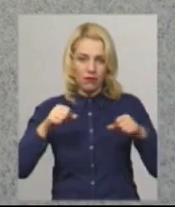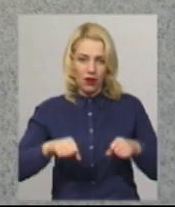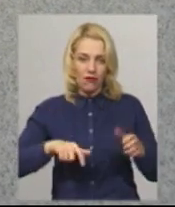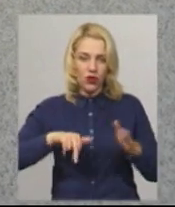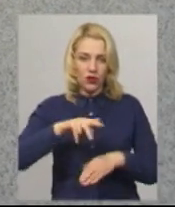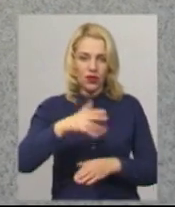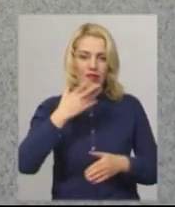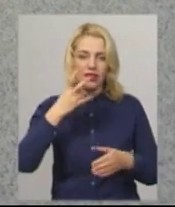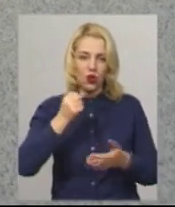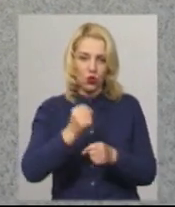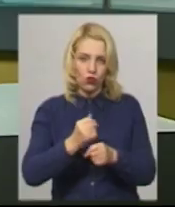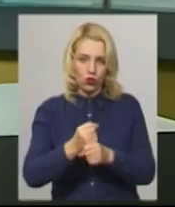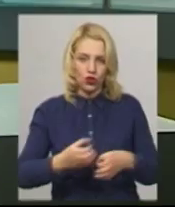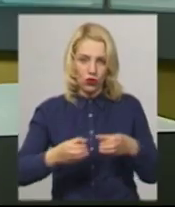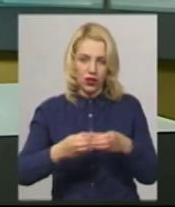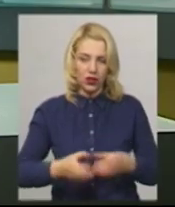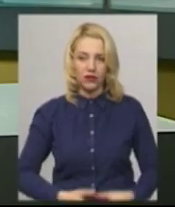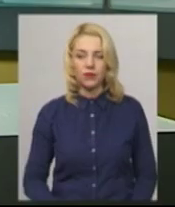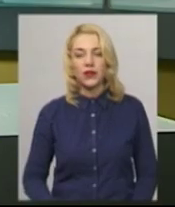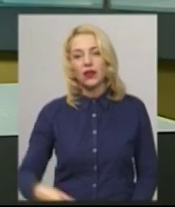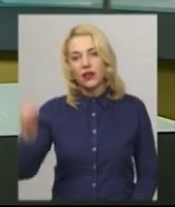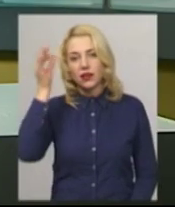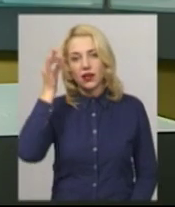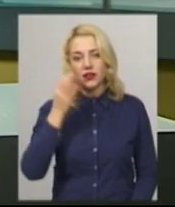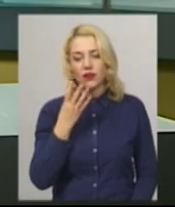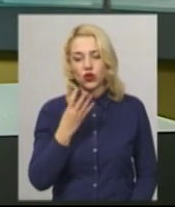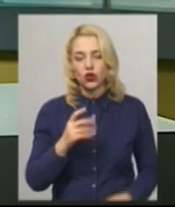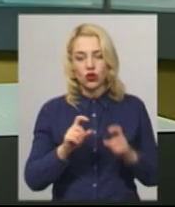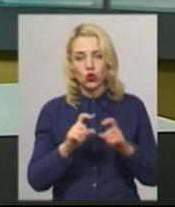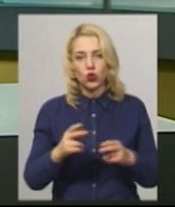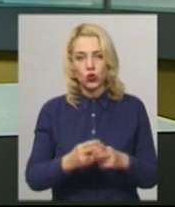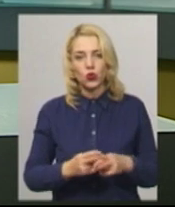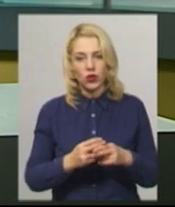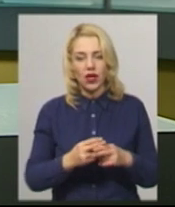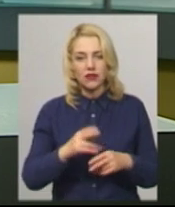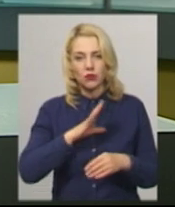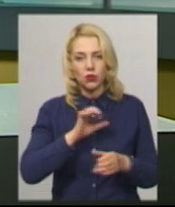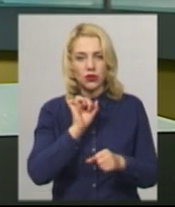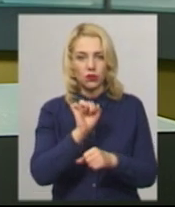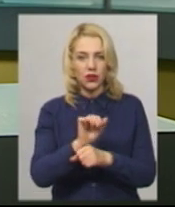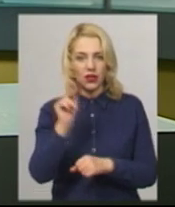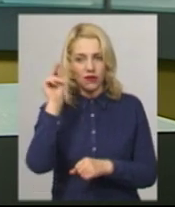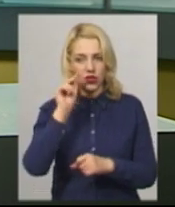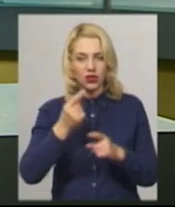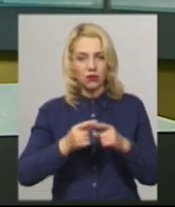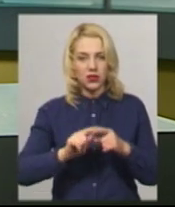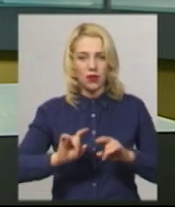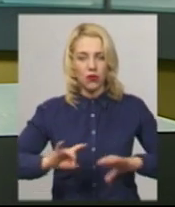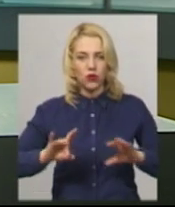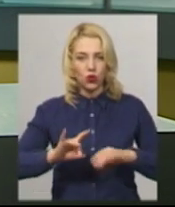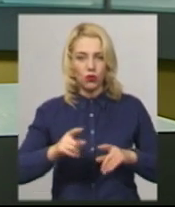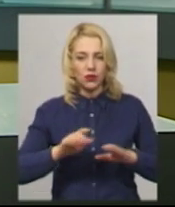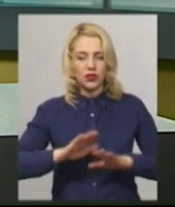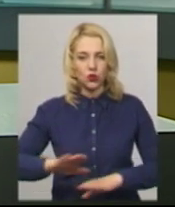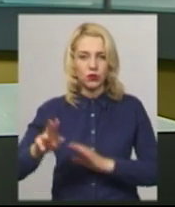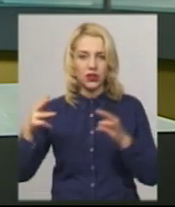робочі колективи. Нагадаю, у чотирьох школах Дунаєвець було призупинено навчання. Про це повідомив заступник